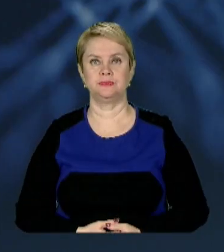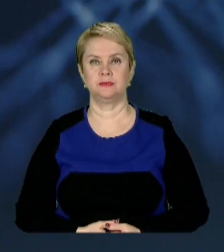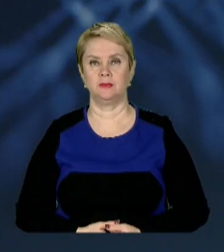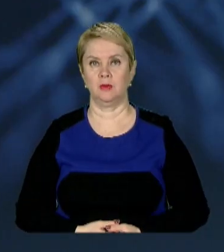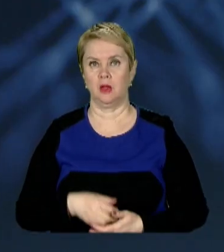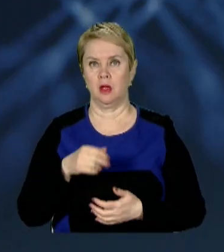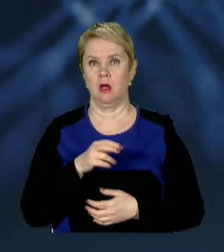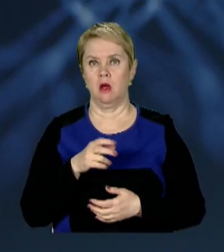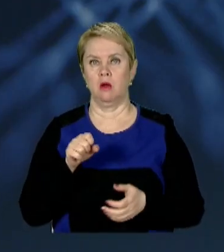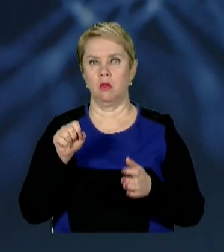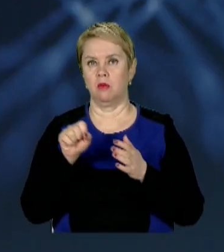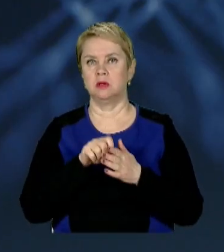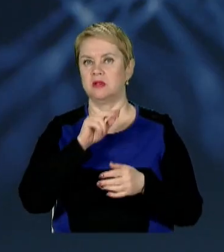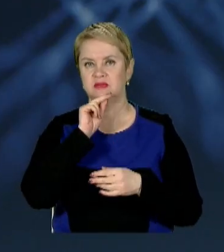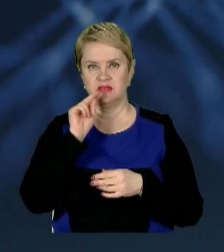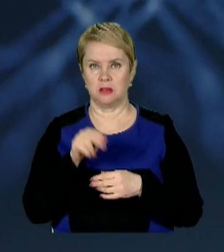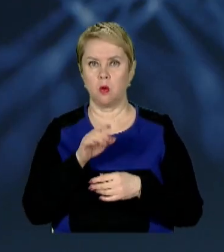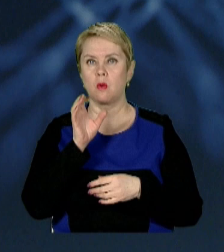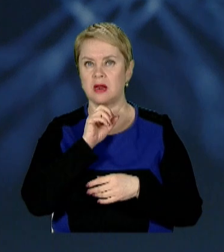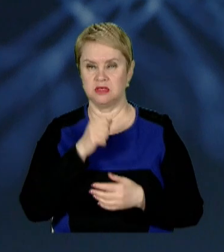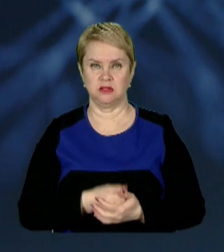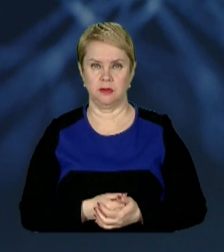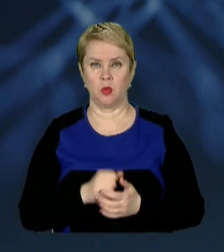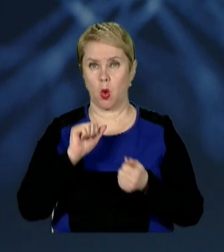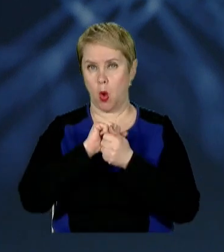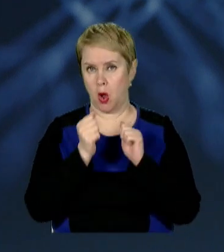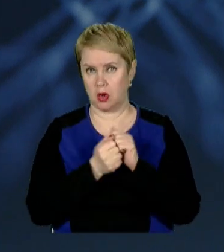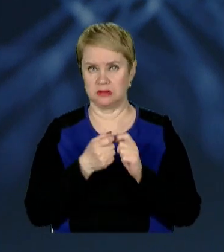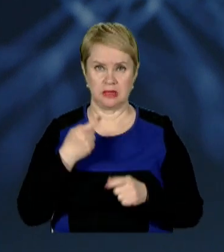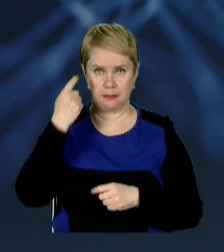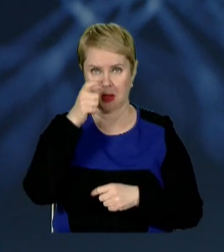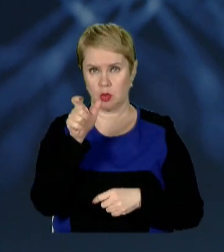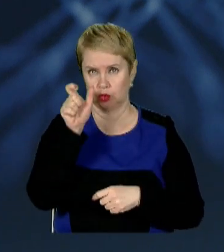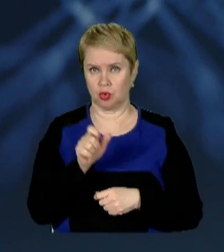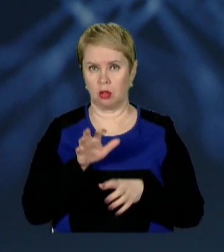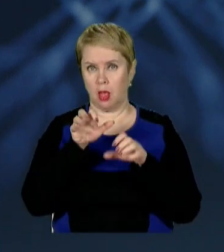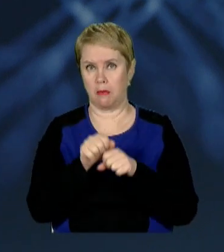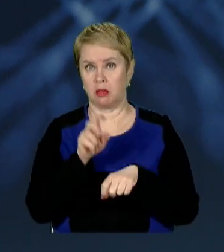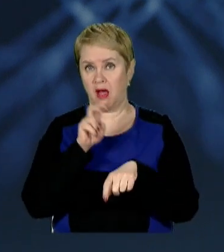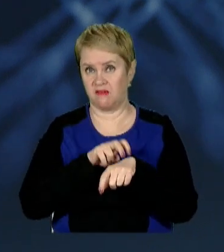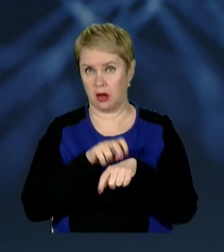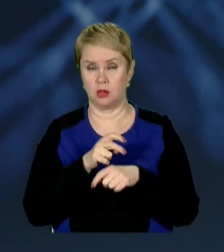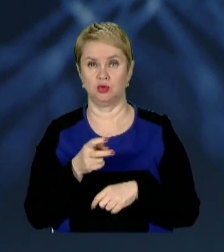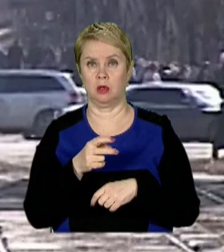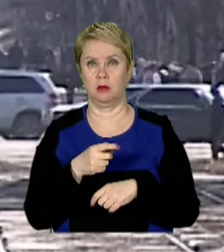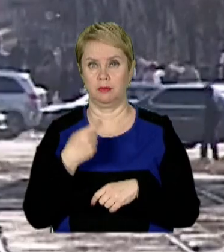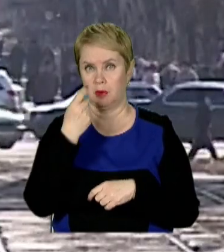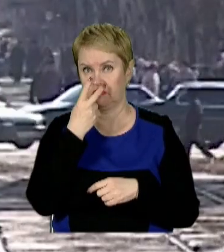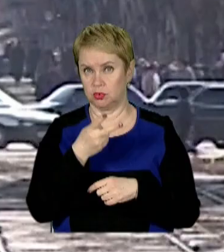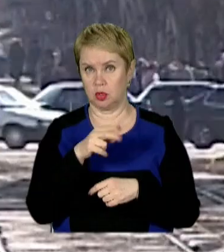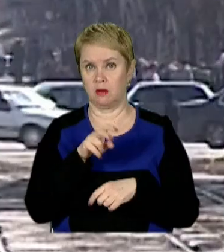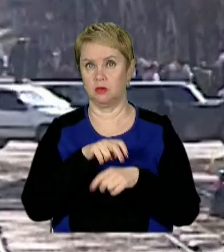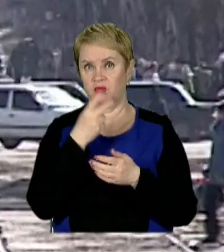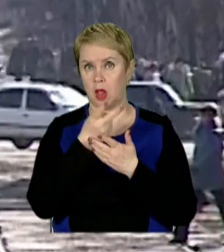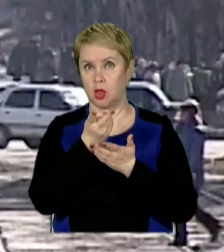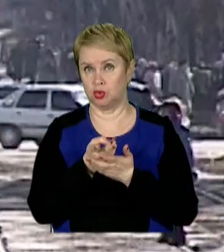Бояний вбився та звинувачував у крадіжці. У Кам'янському п'яний чоловік напав на фельдшерок. Перехожі помітили його лежачим